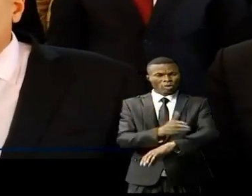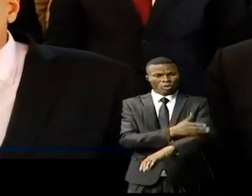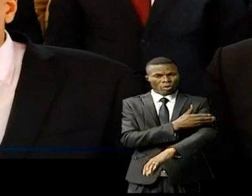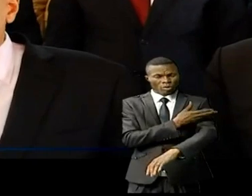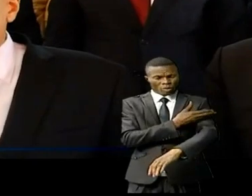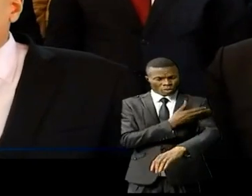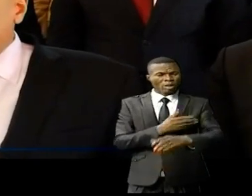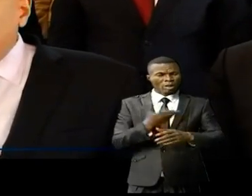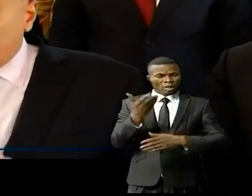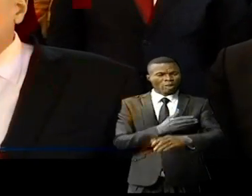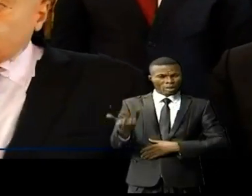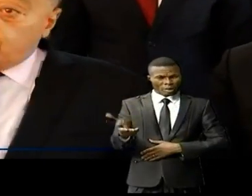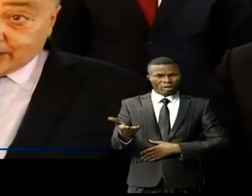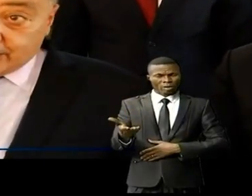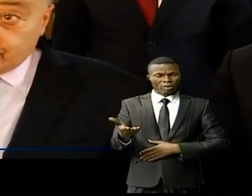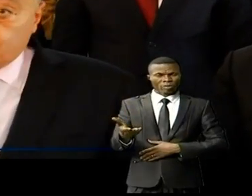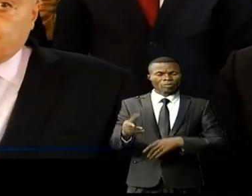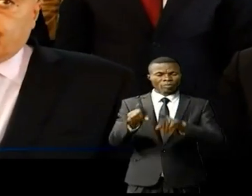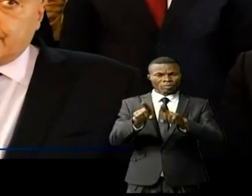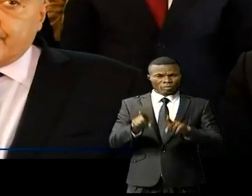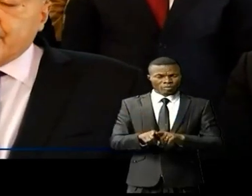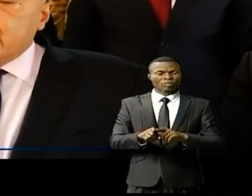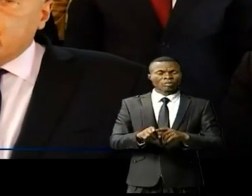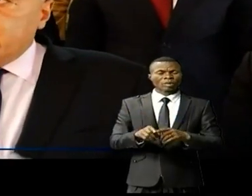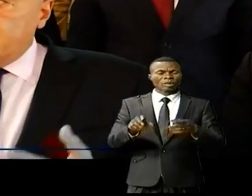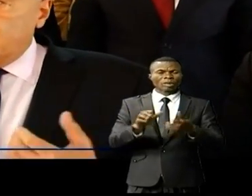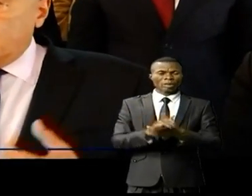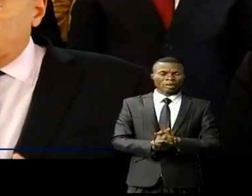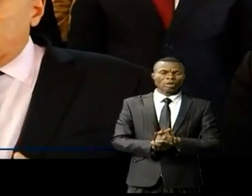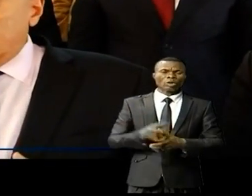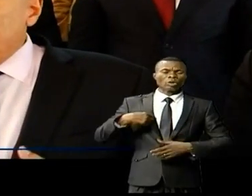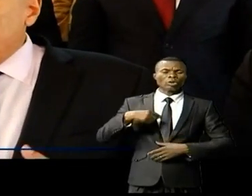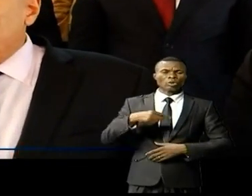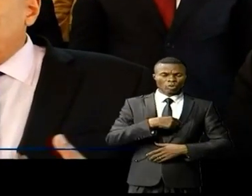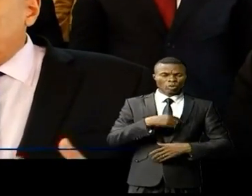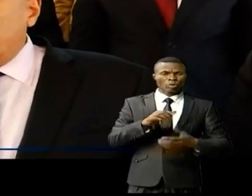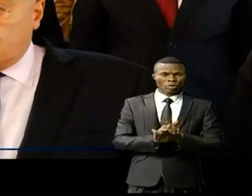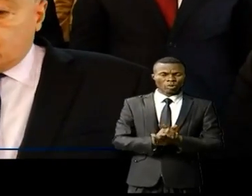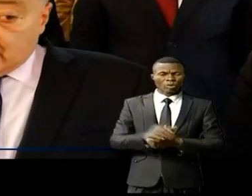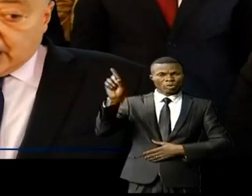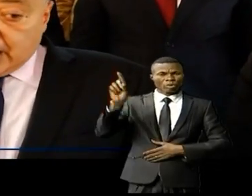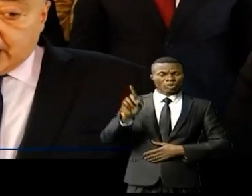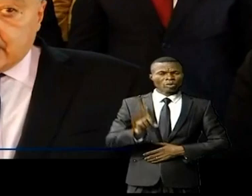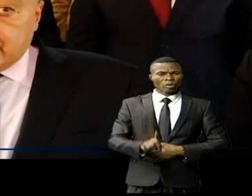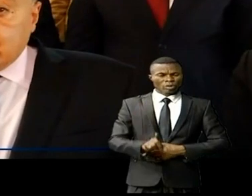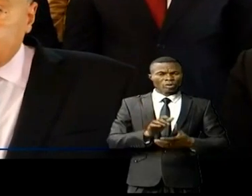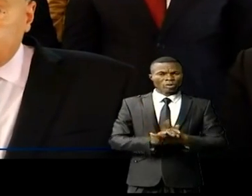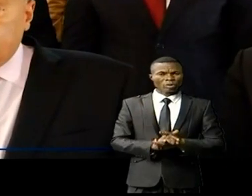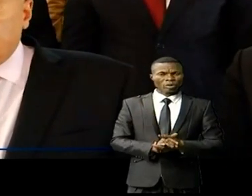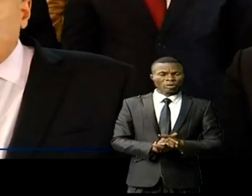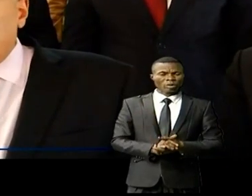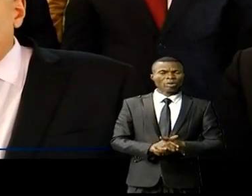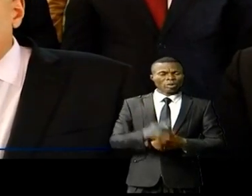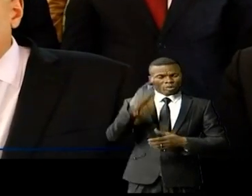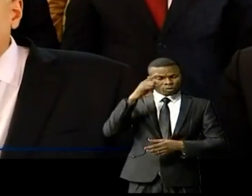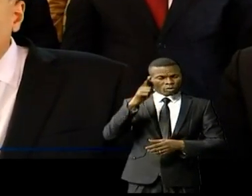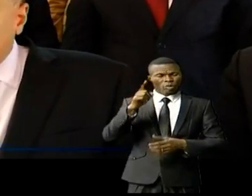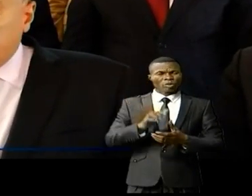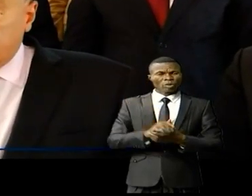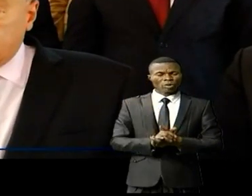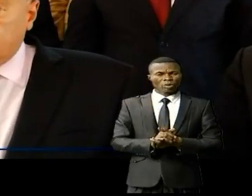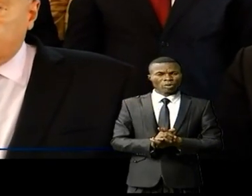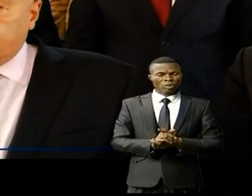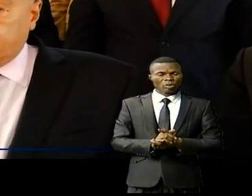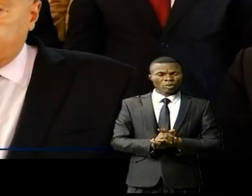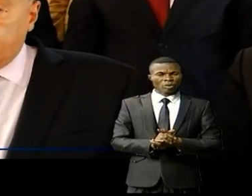reprendre la voie de croissance et nous sommes là aussi pour être